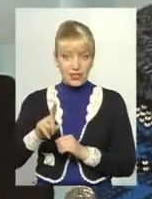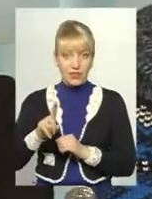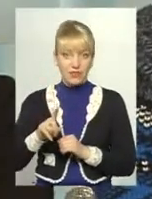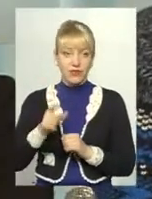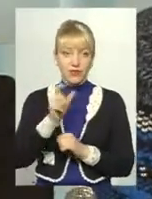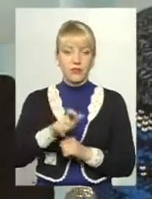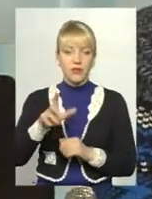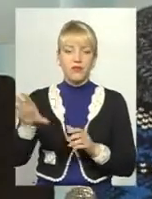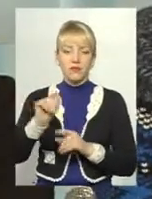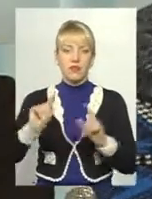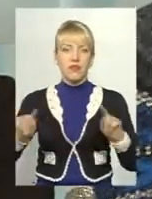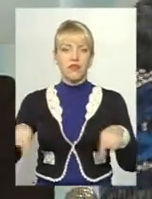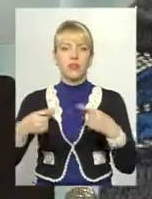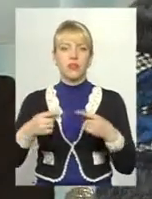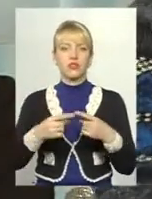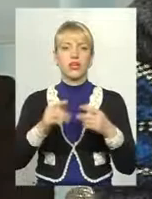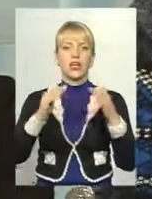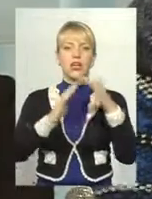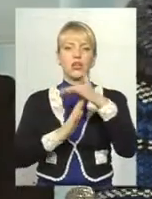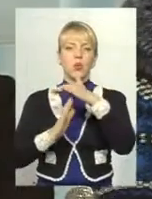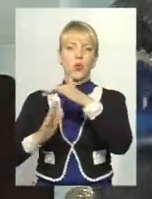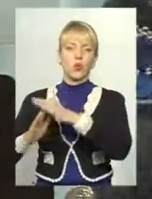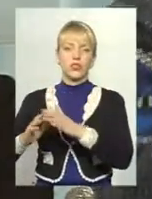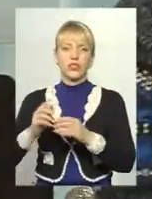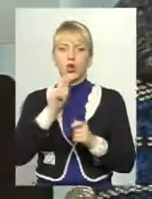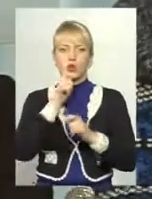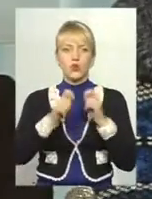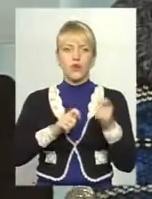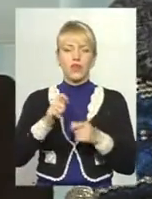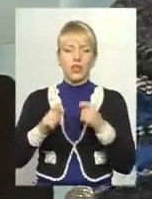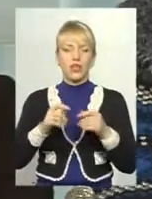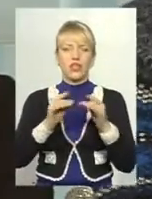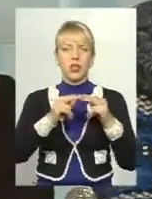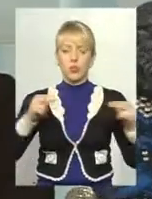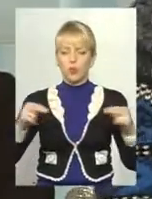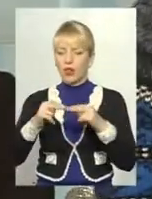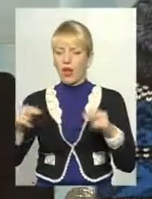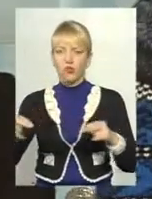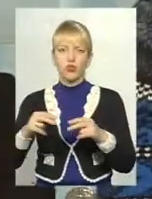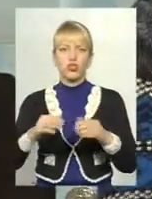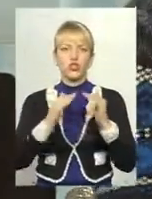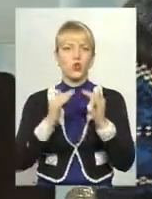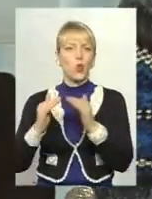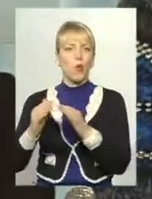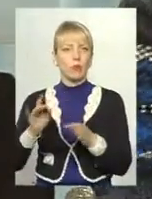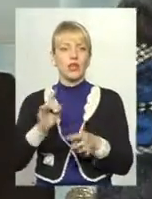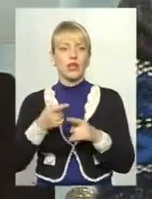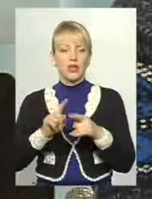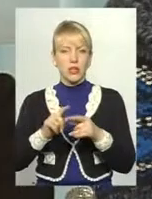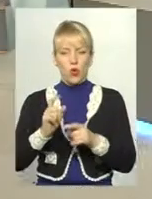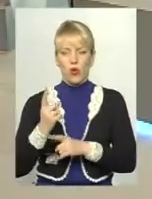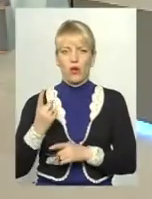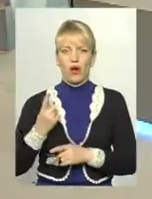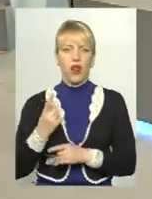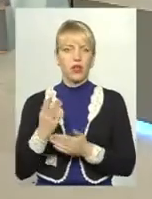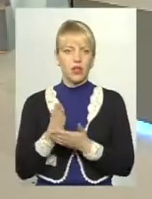все відновлено, кіоски з сувенірами, стежечки, лаво, це приклад, домики дерев'яні, песики, охорона. Якраз, що це можливо, на окремо взяті